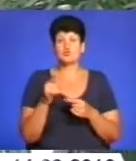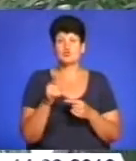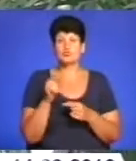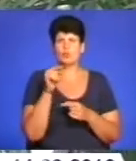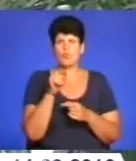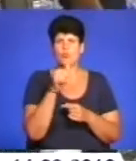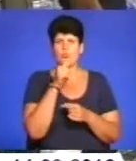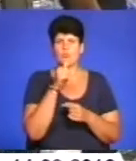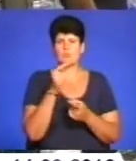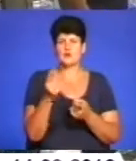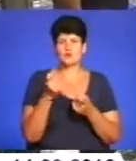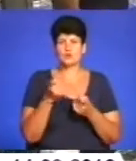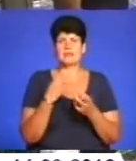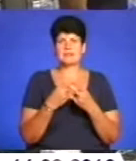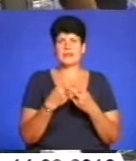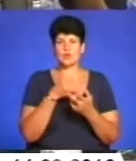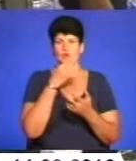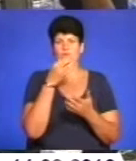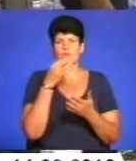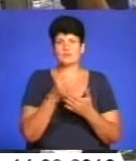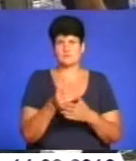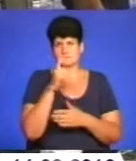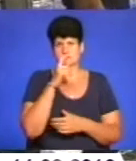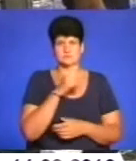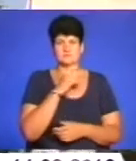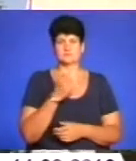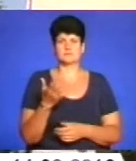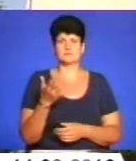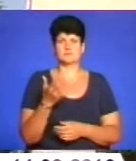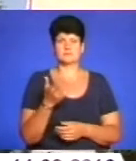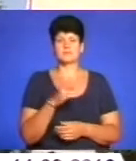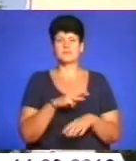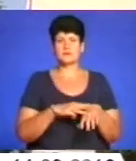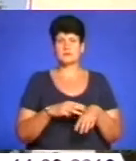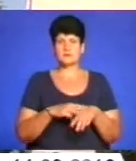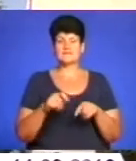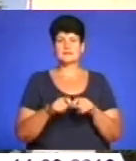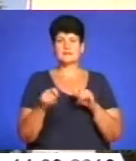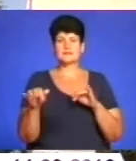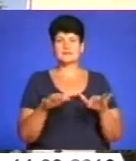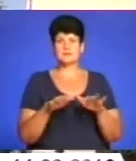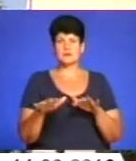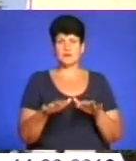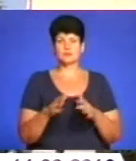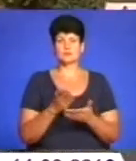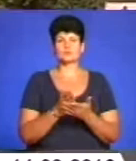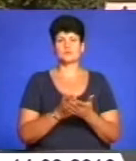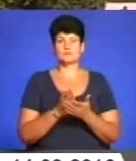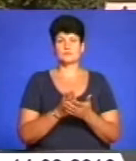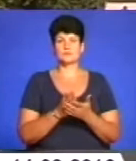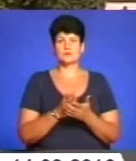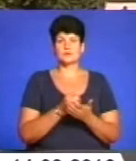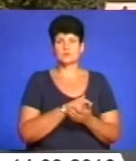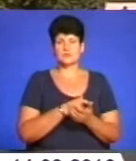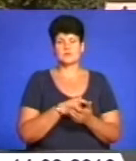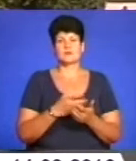спробували притягнути до кримінальної відповідальності, не зрозуміло. Правоохоронці відкрили справу проти чиновників міської ради, проте вони